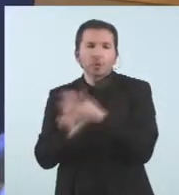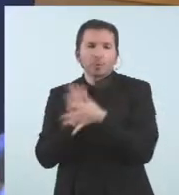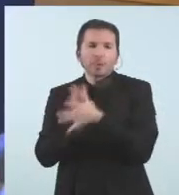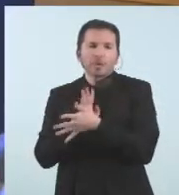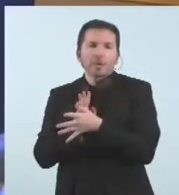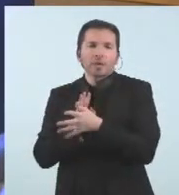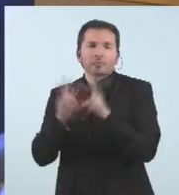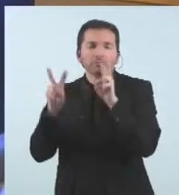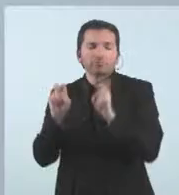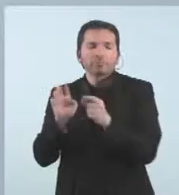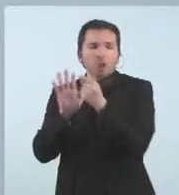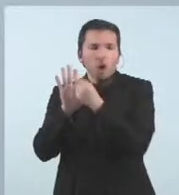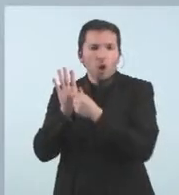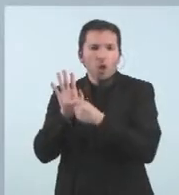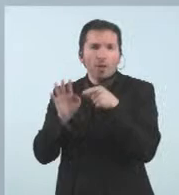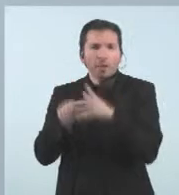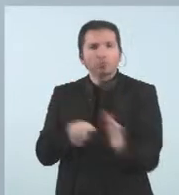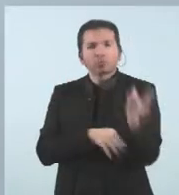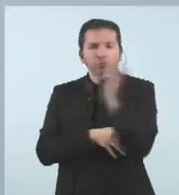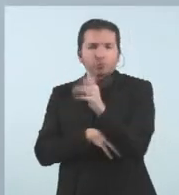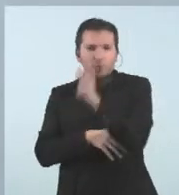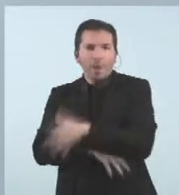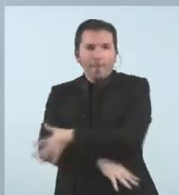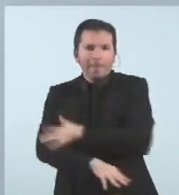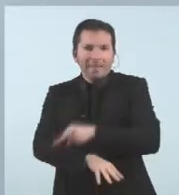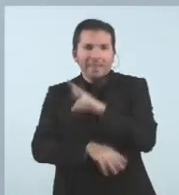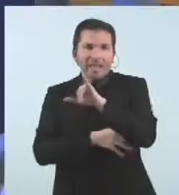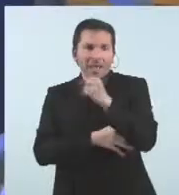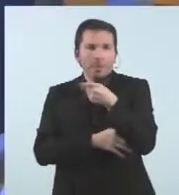Ministre arriba quan vulgui Gràcies Ministre una tarda